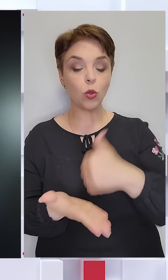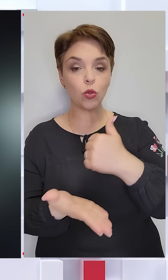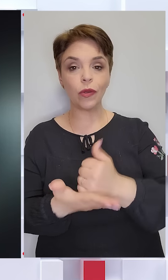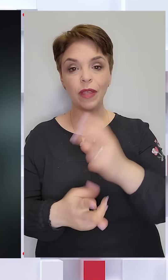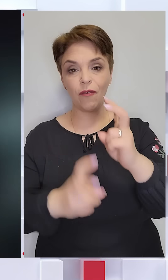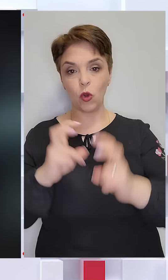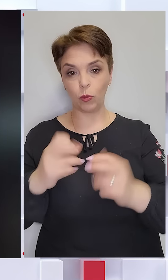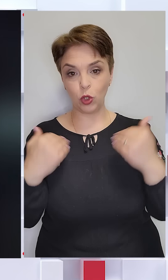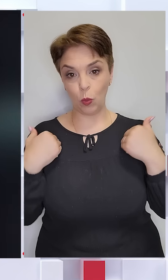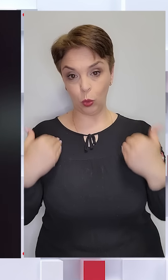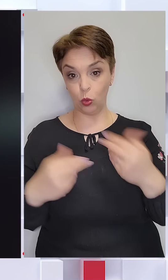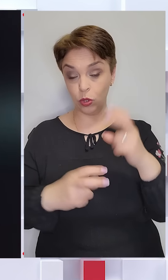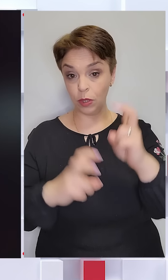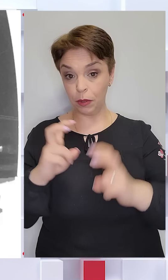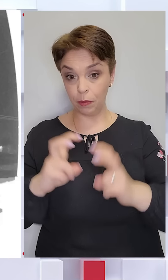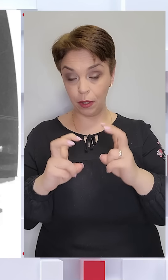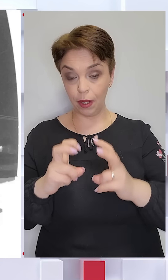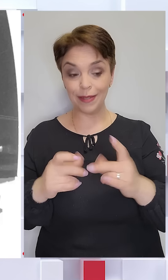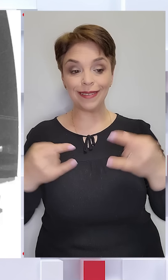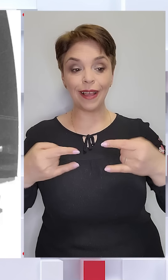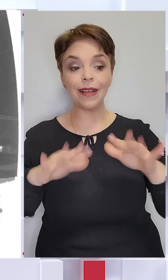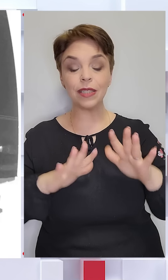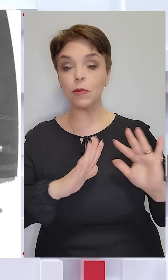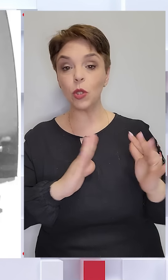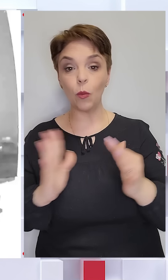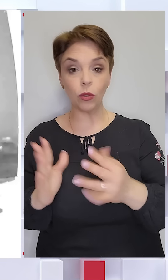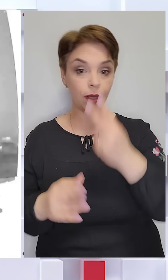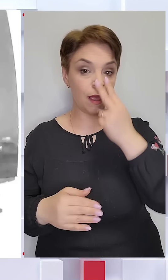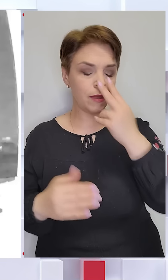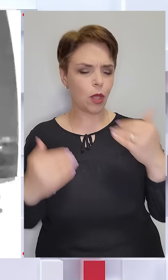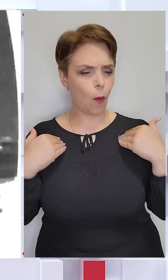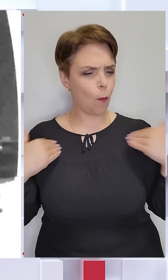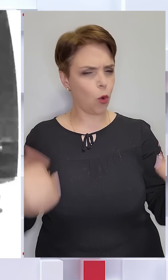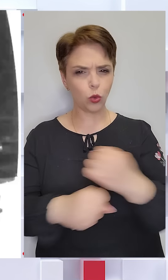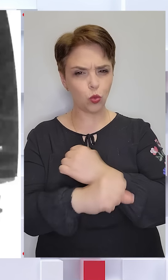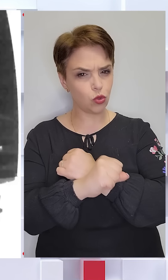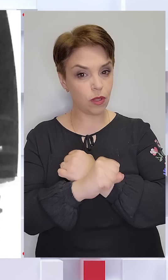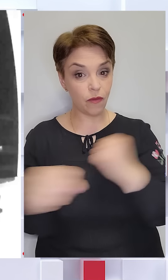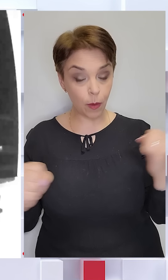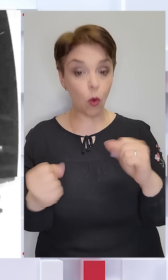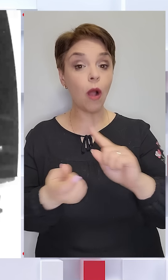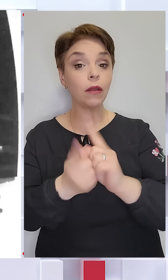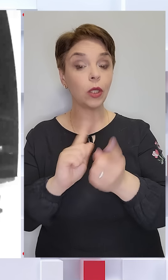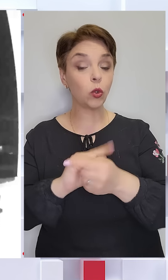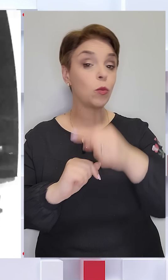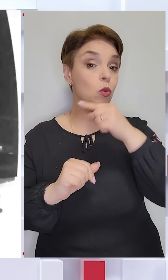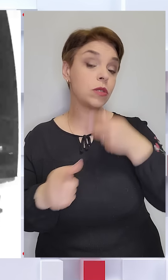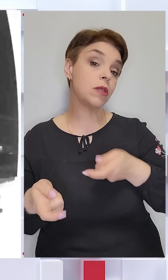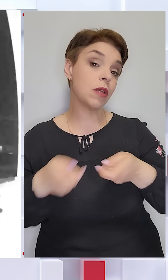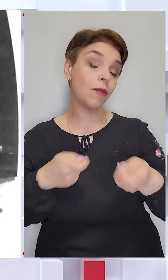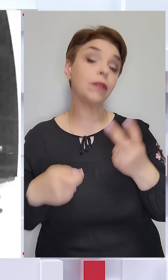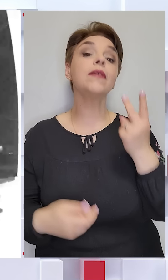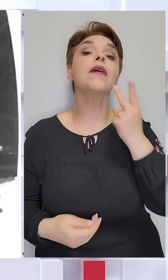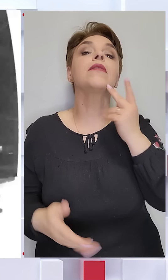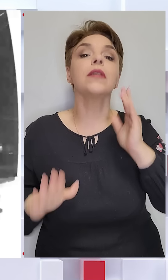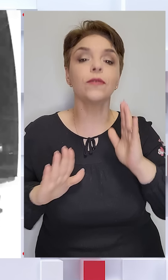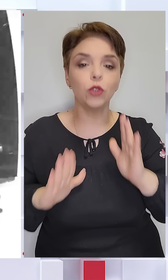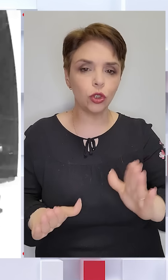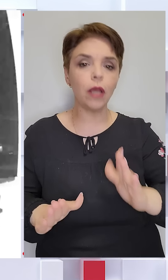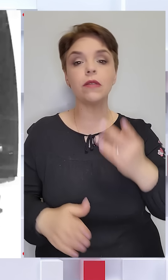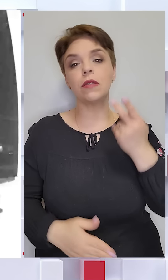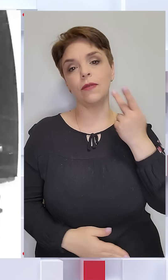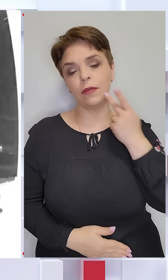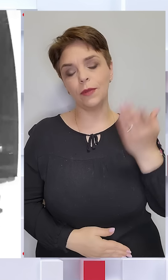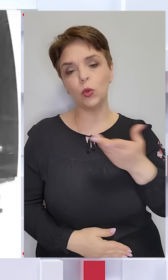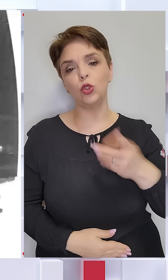виробничі потужності підприємства. На кадрах з місця події видно потужний вибух. Натомість російська влада, як зазвичай, звітує, що